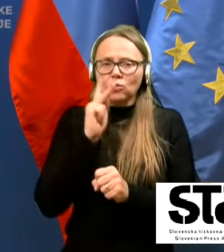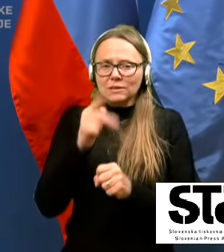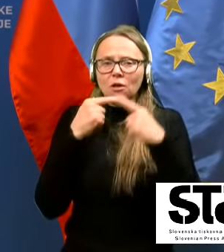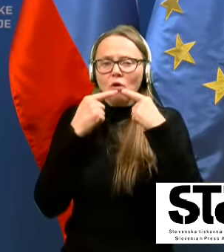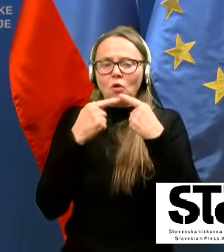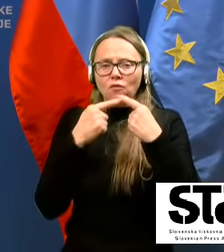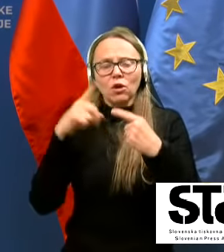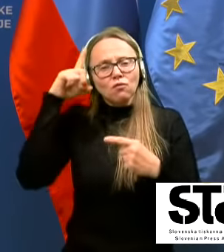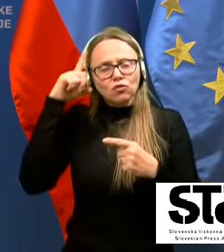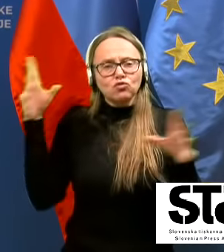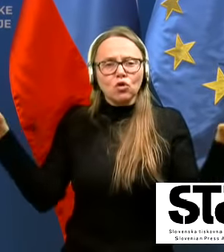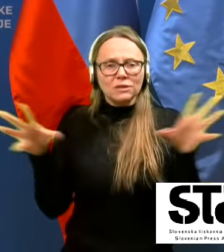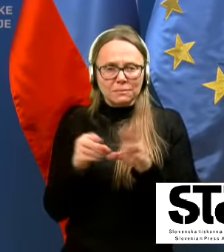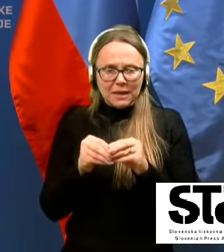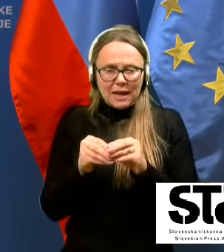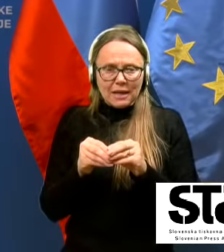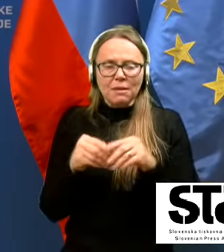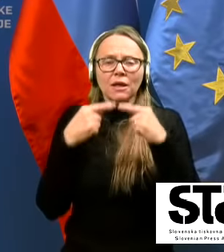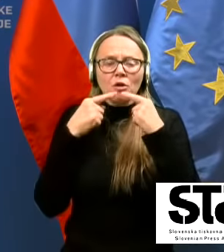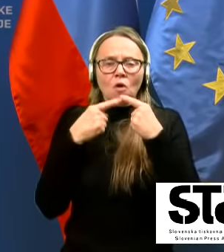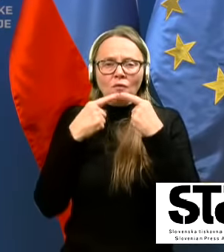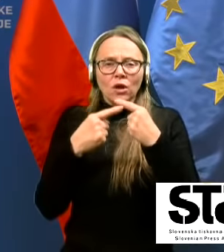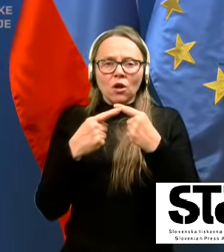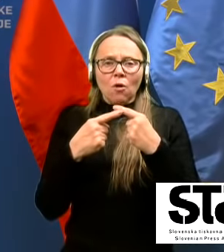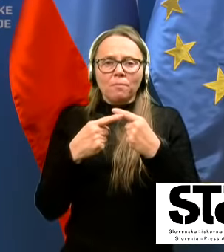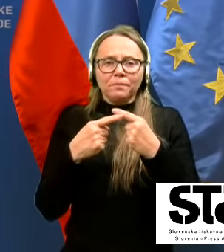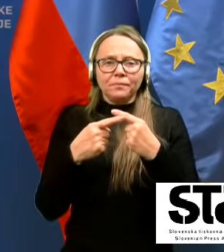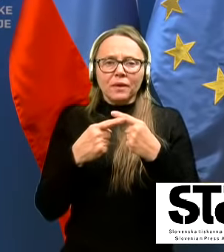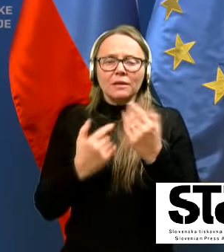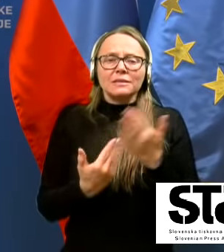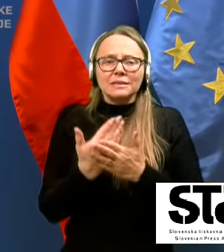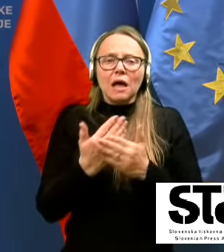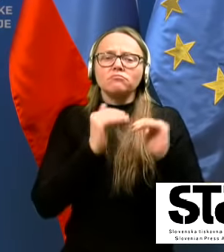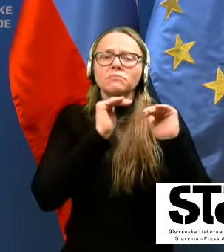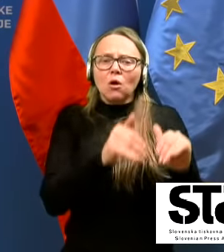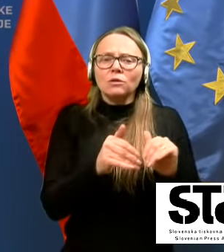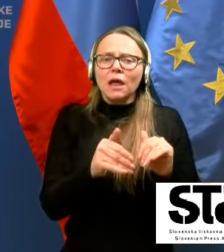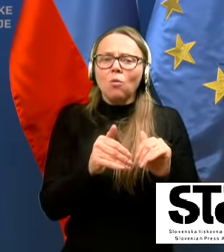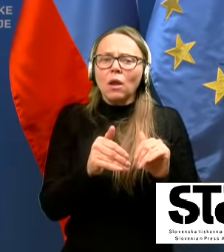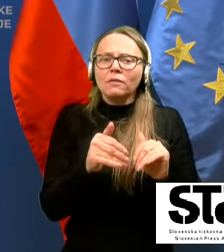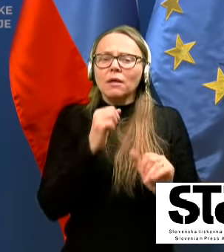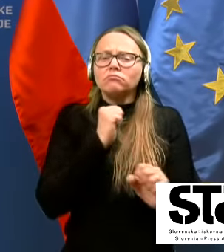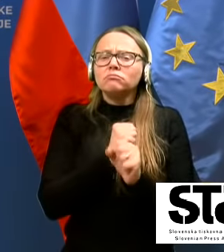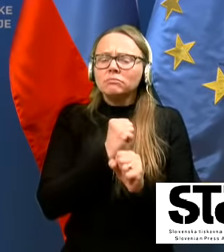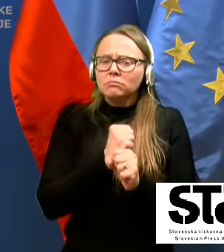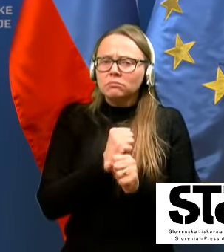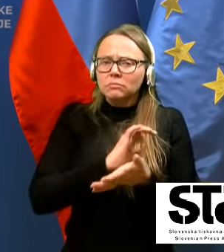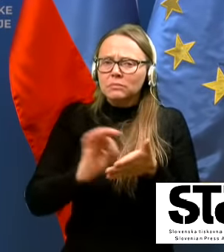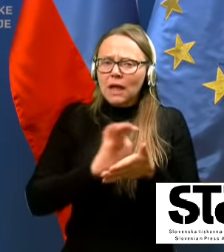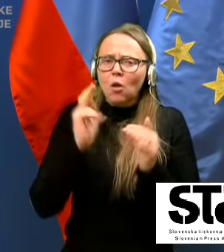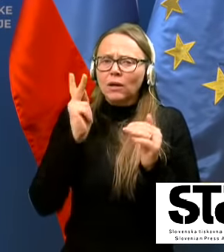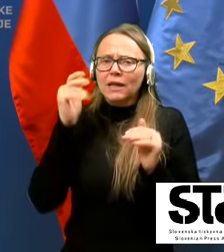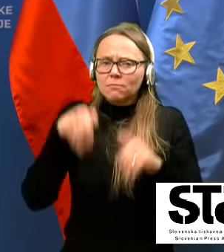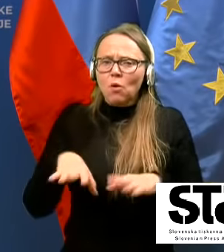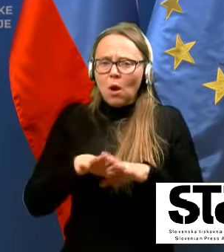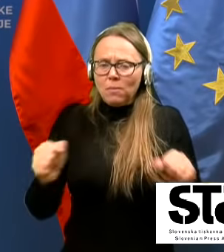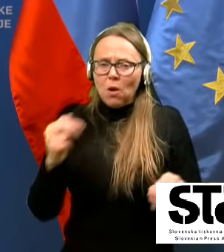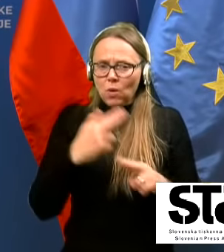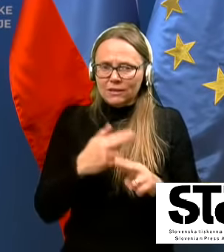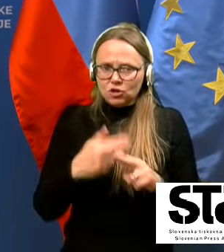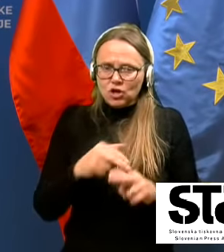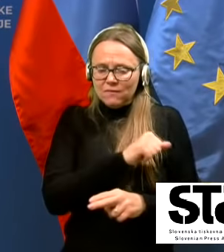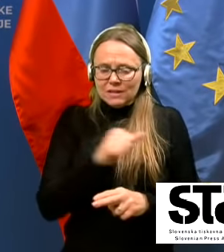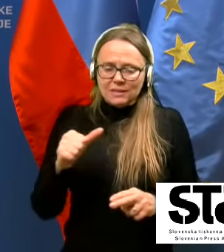nanašajo, ključno zbiranje seveda, ki se nanašajo za zagotavljanje nalog, ki jih mora upravljati država,